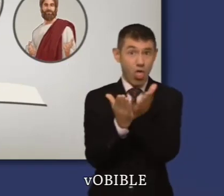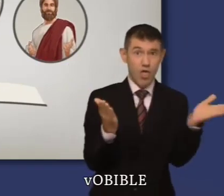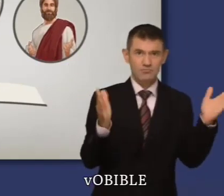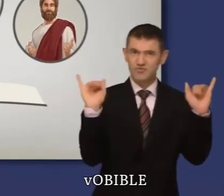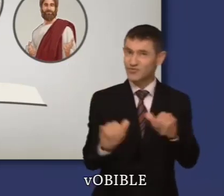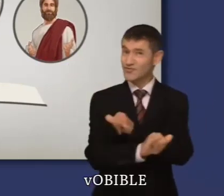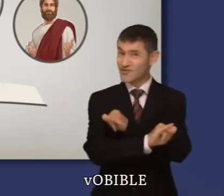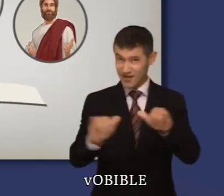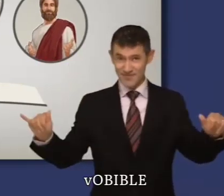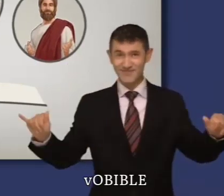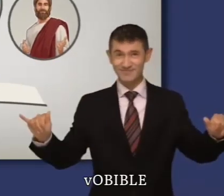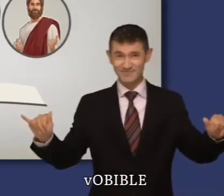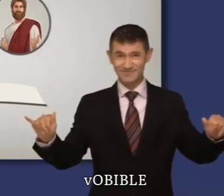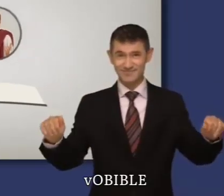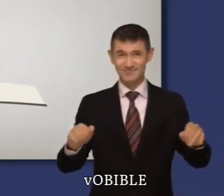royaume de Dieu.